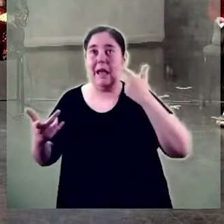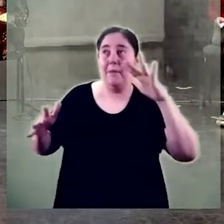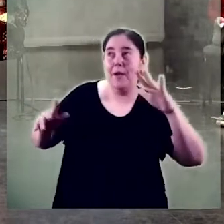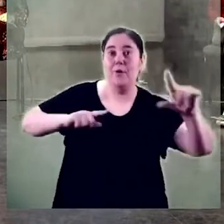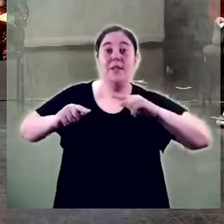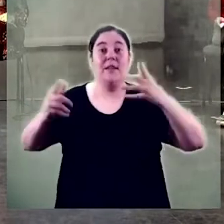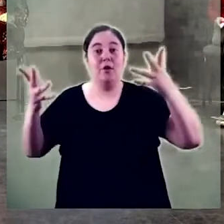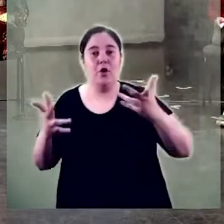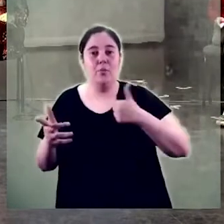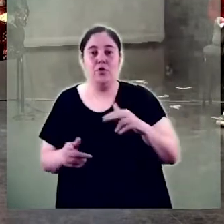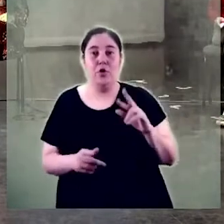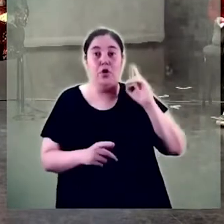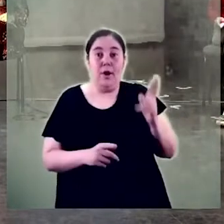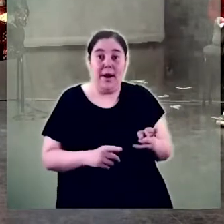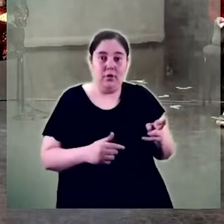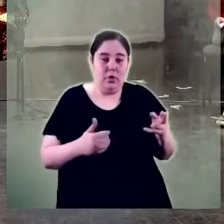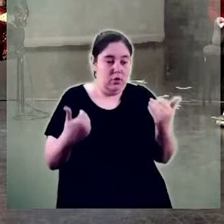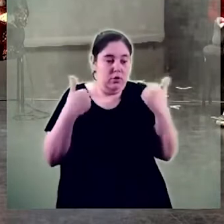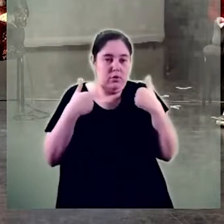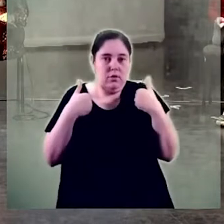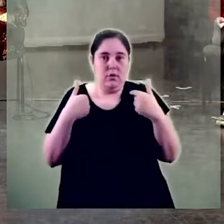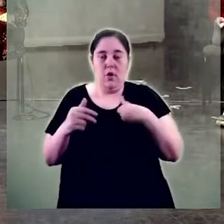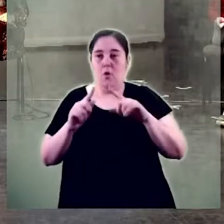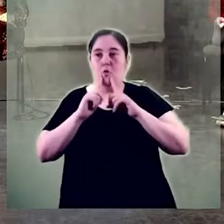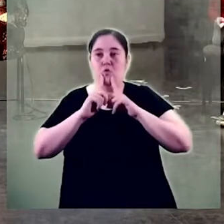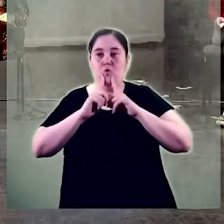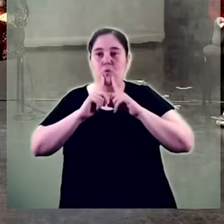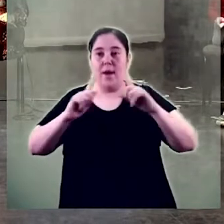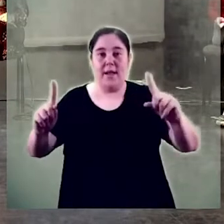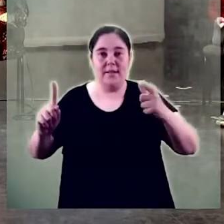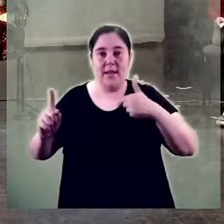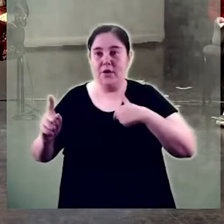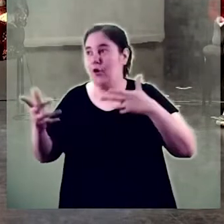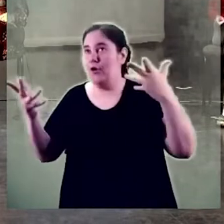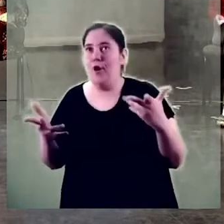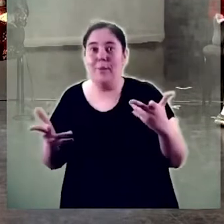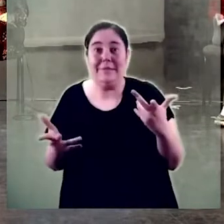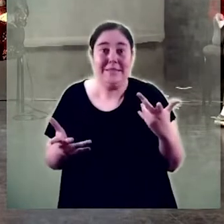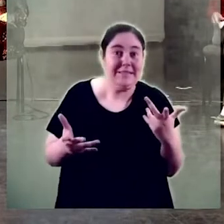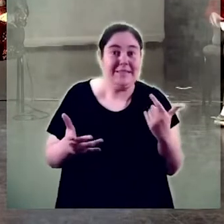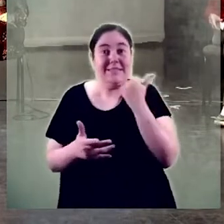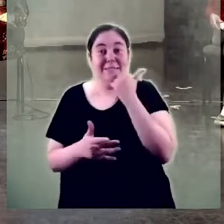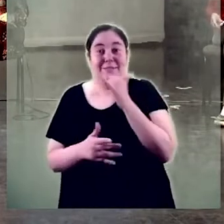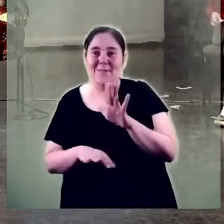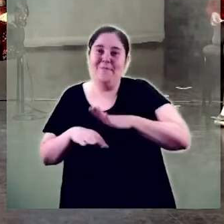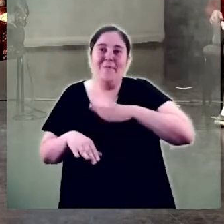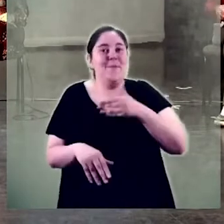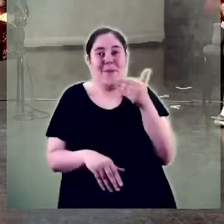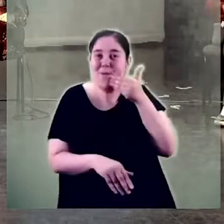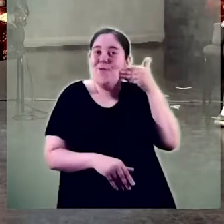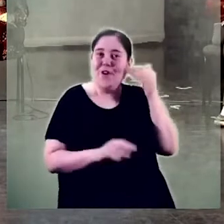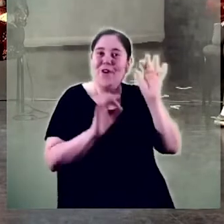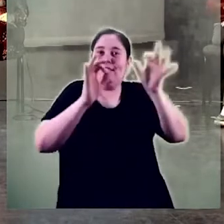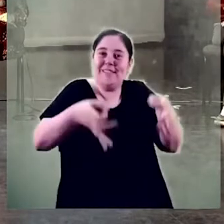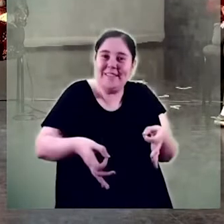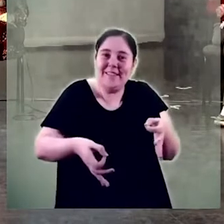A mi com a rector és un homenatge, no sé com fer-ho, realment és un honor i